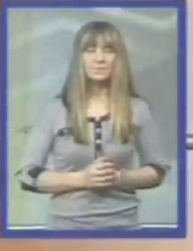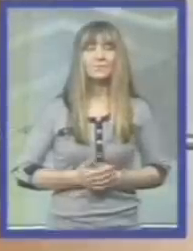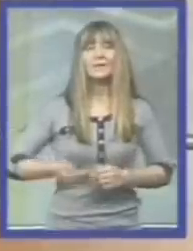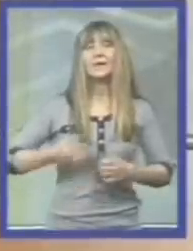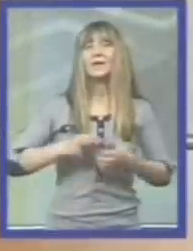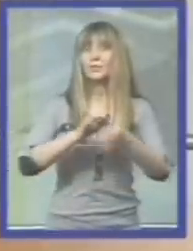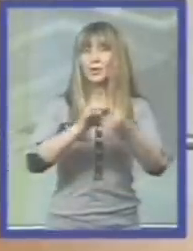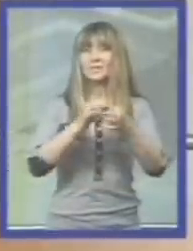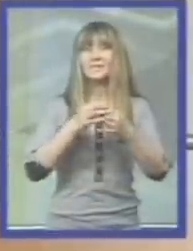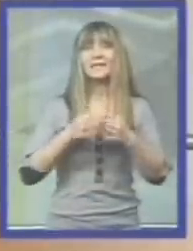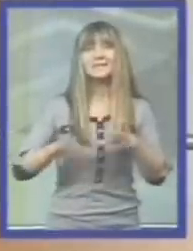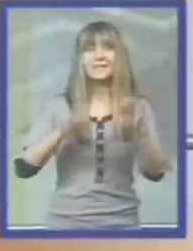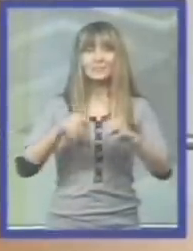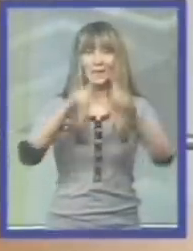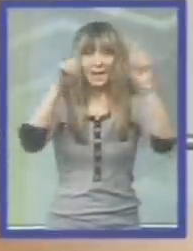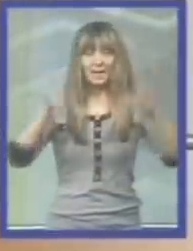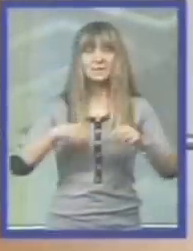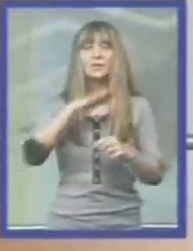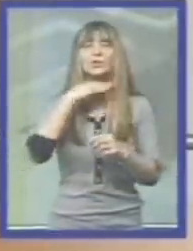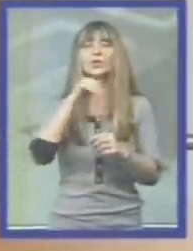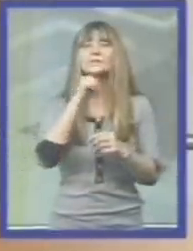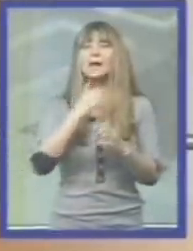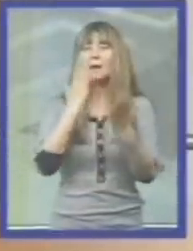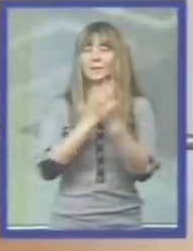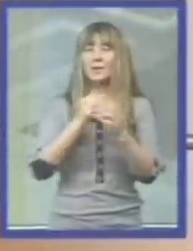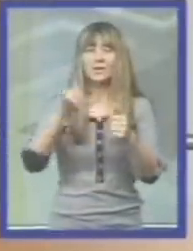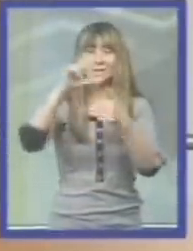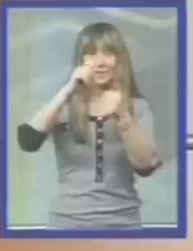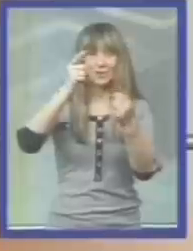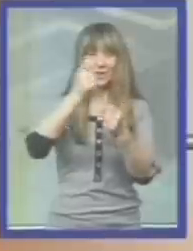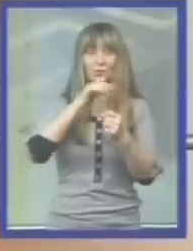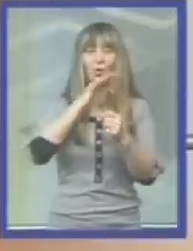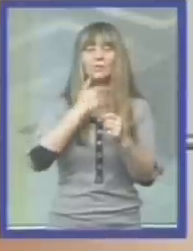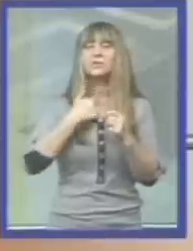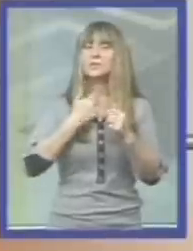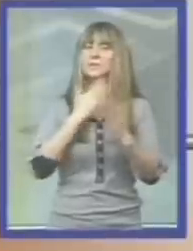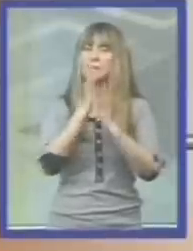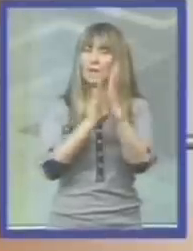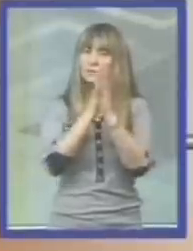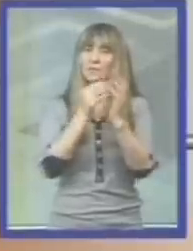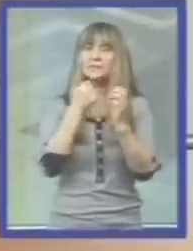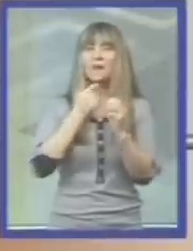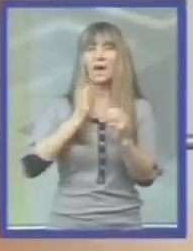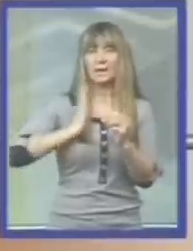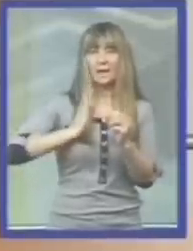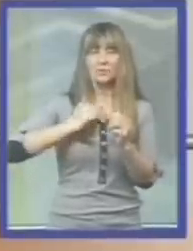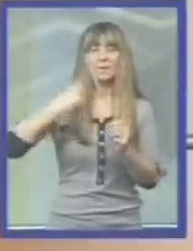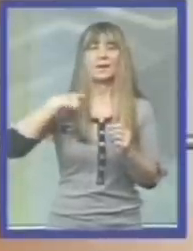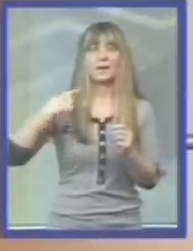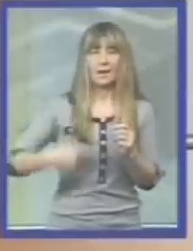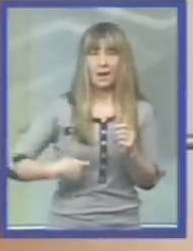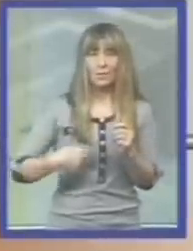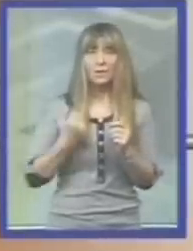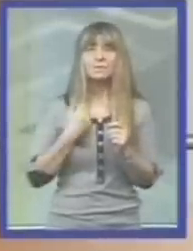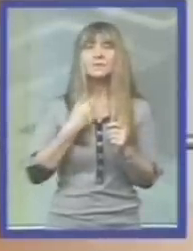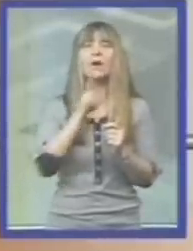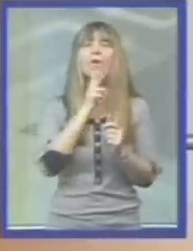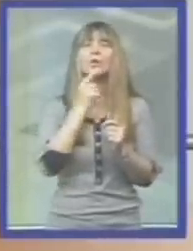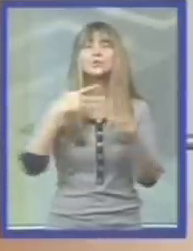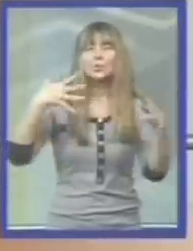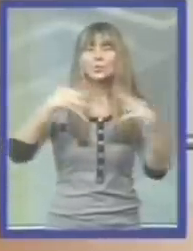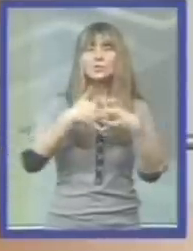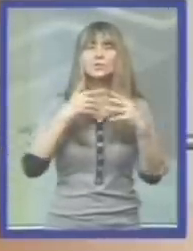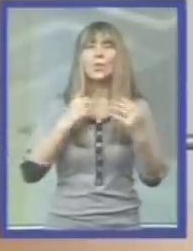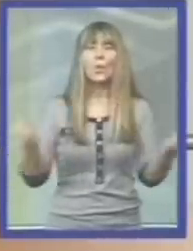Nosilac izborne liste Dosta je bilo, Saš Radulović, danas je razgovarao sa građanima Kragujevca, koji su